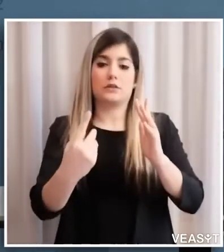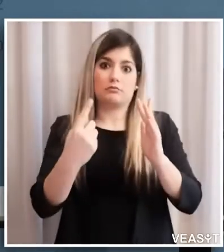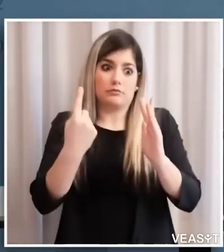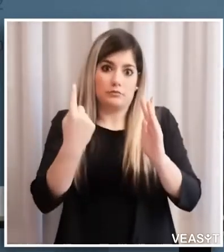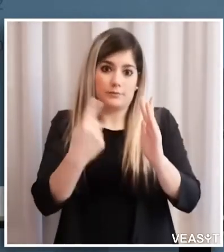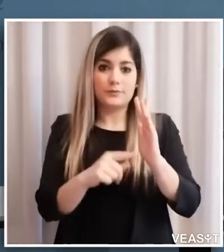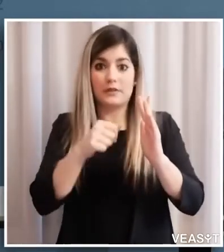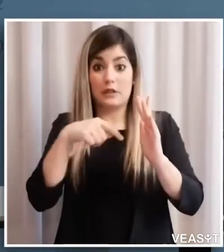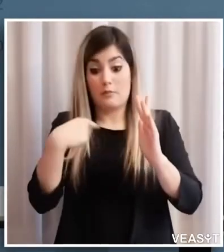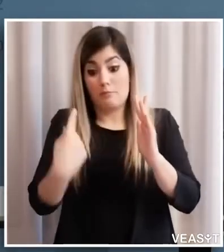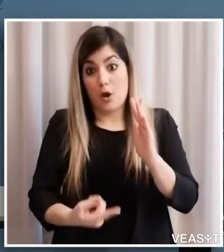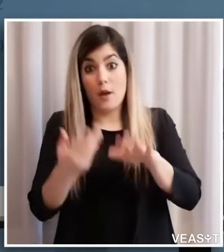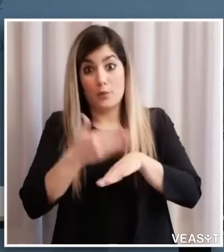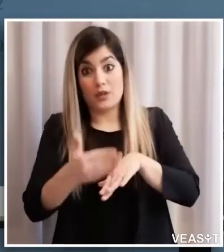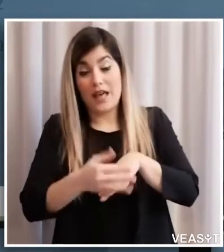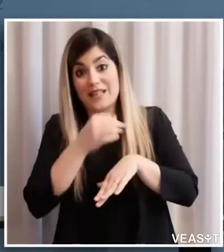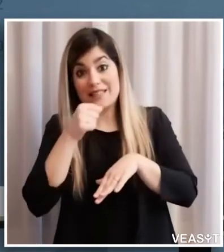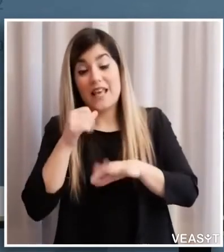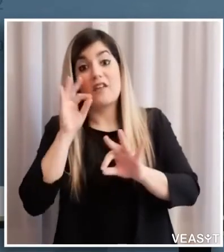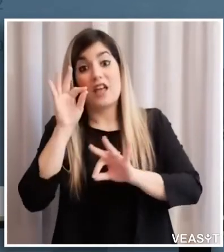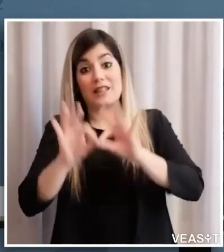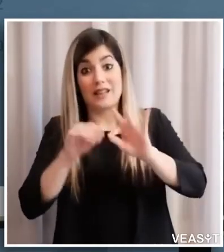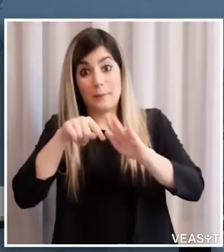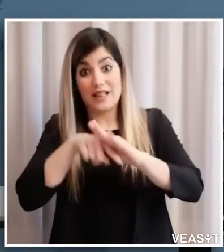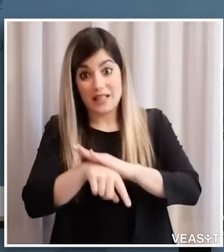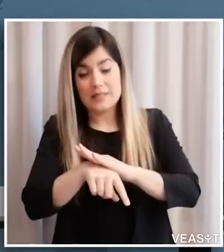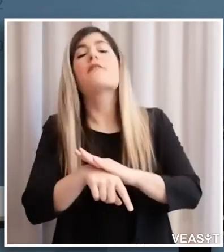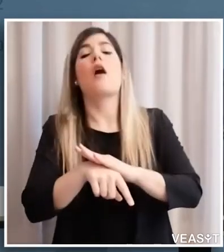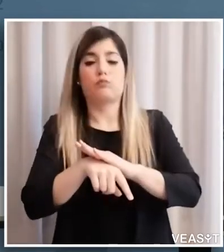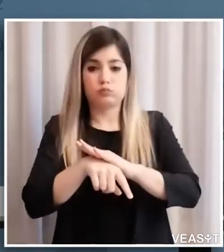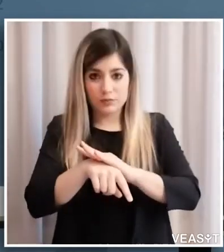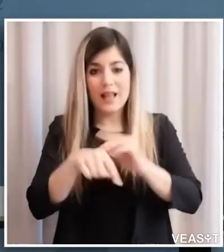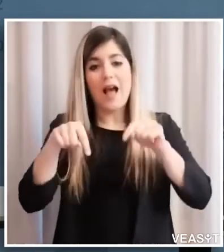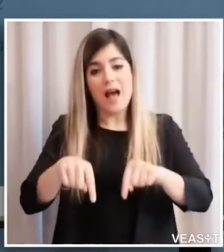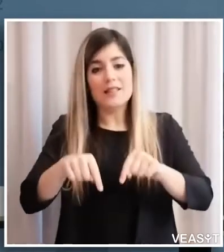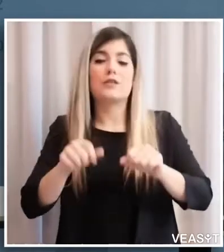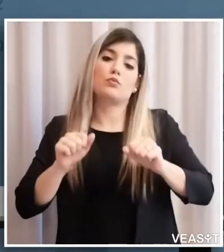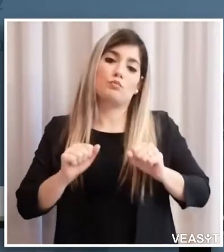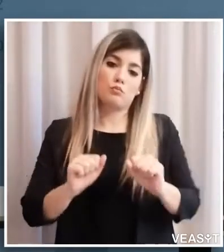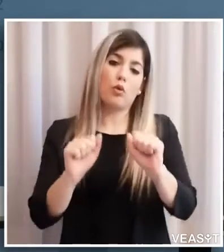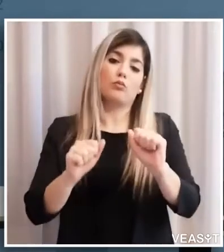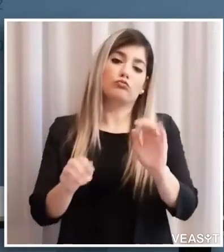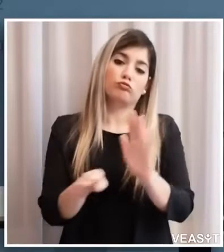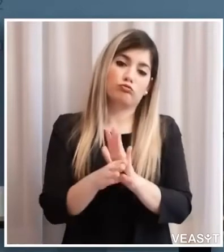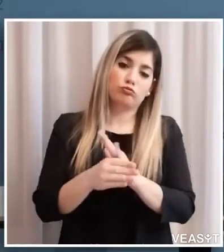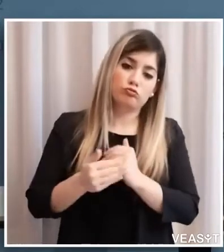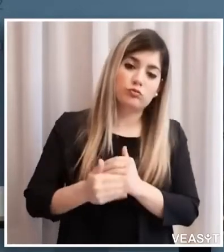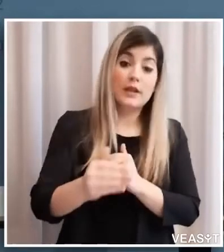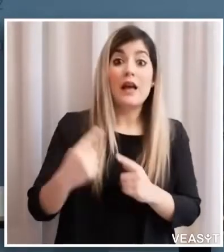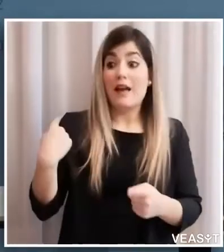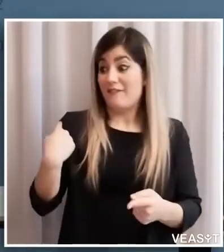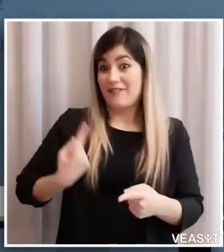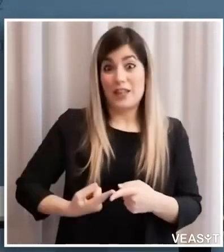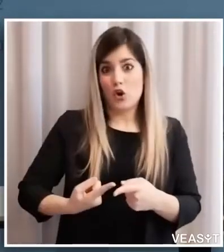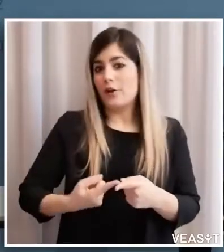una cura in terapia intensiva. Questo è stato evitato in ultima settimana, proprio per riservare i posti letto disponibili